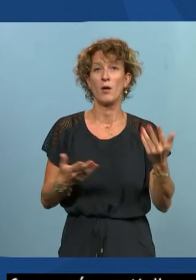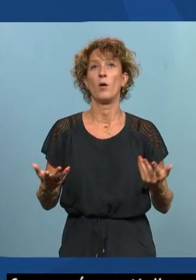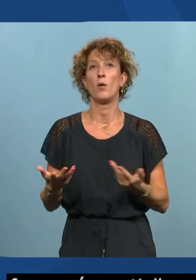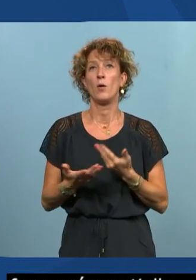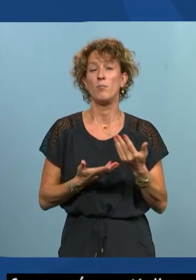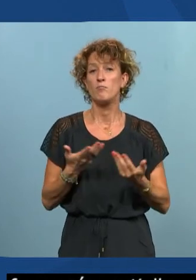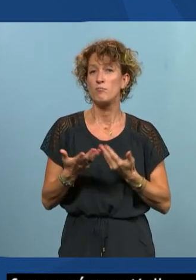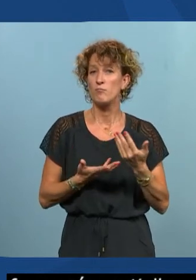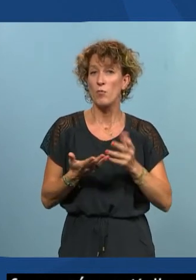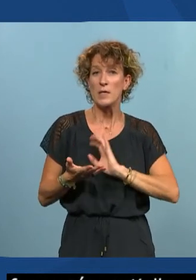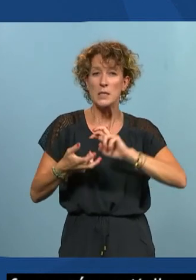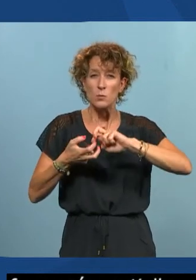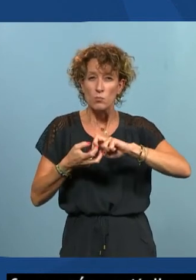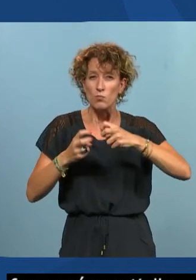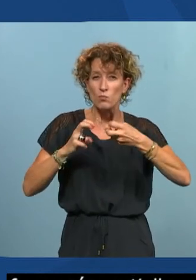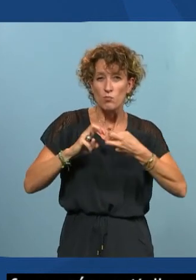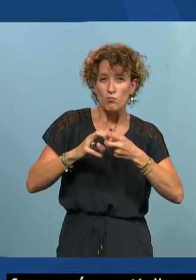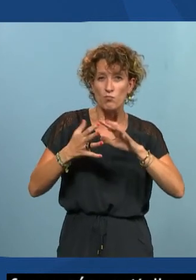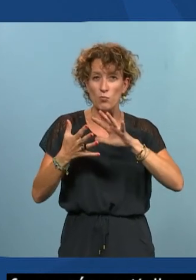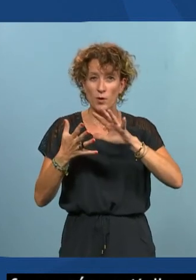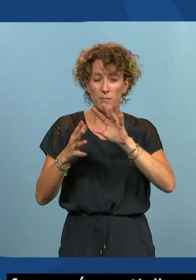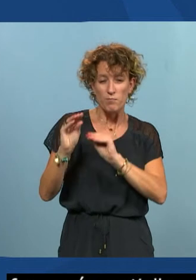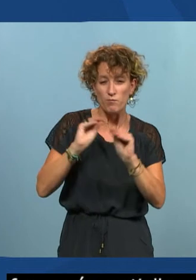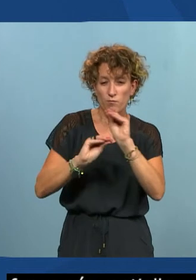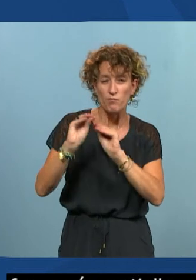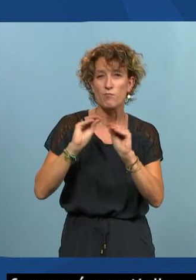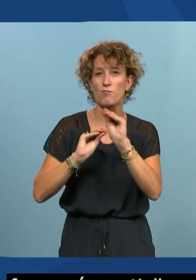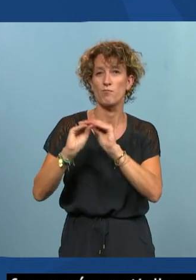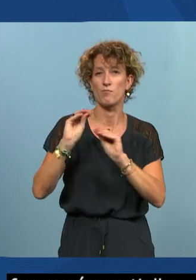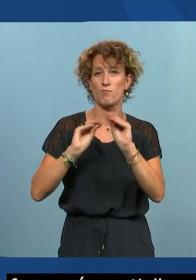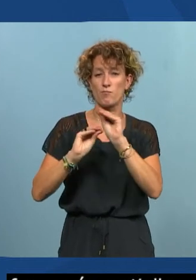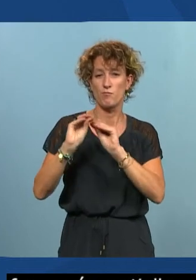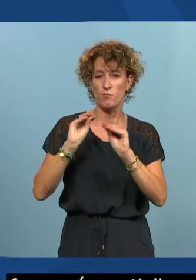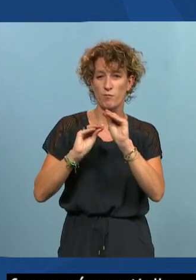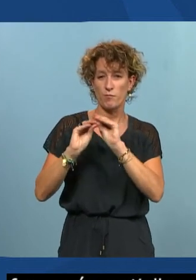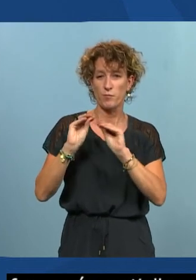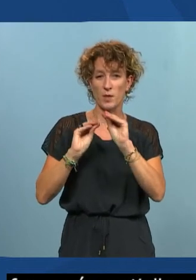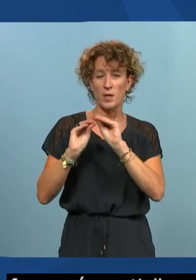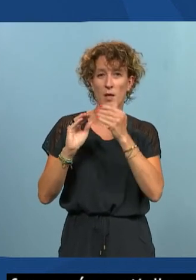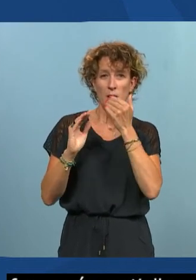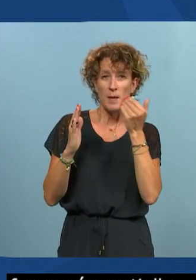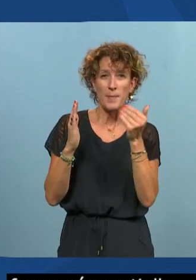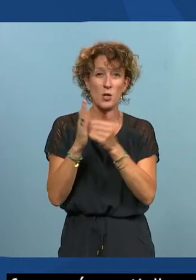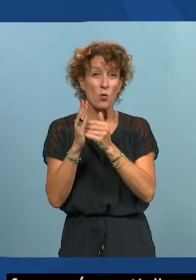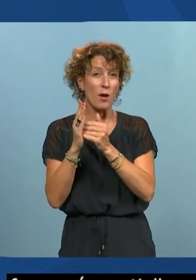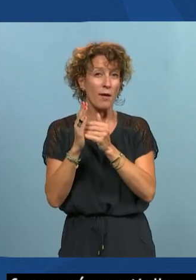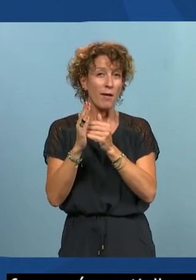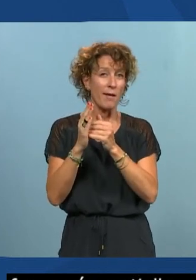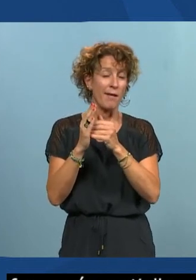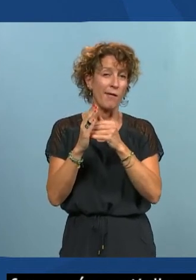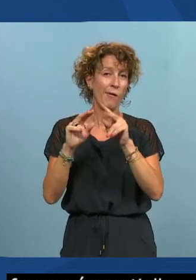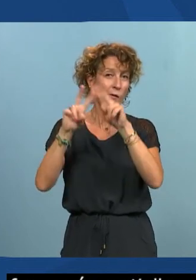va structurer on va améliorer on va structurer vos documents ou vos